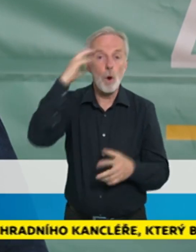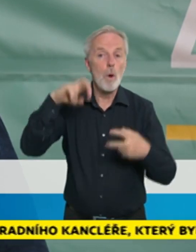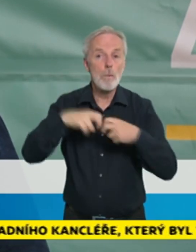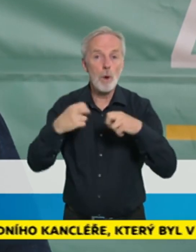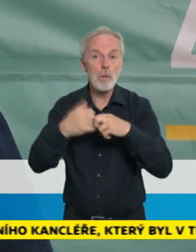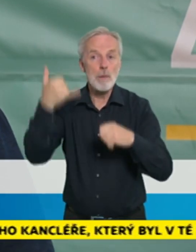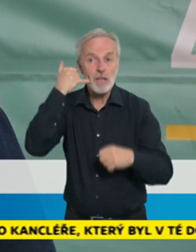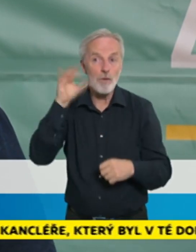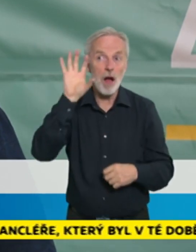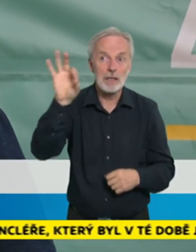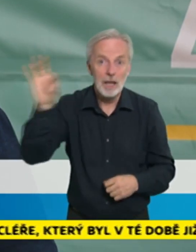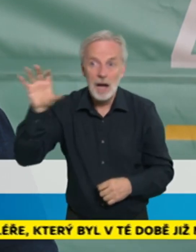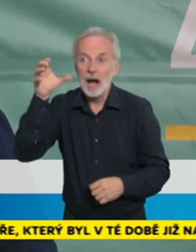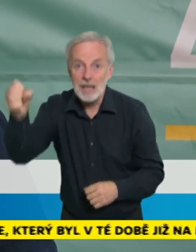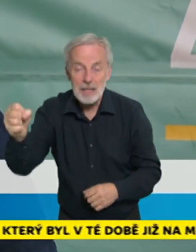dovolat.